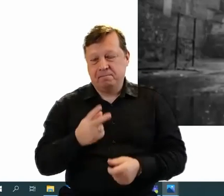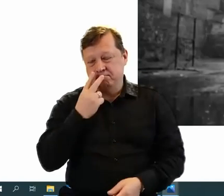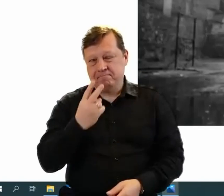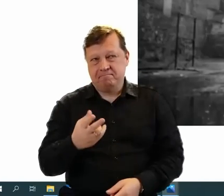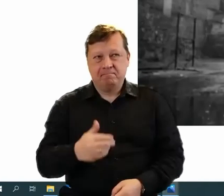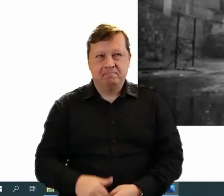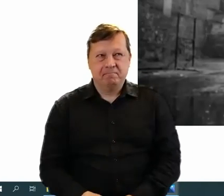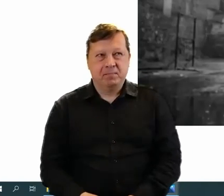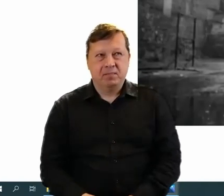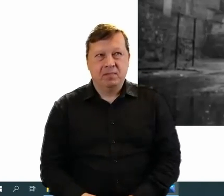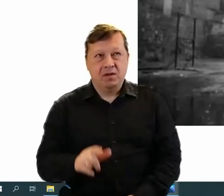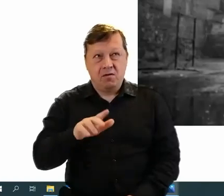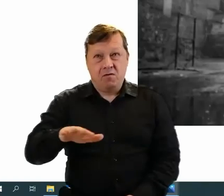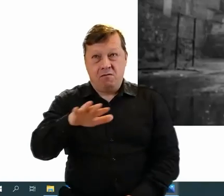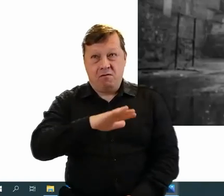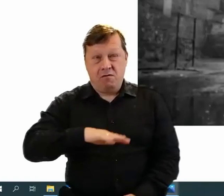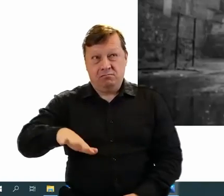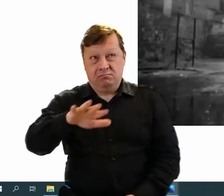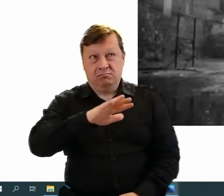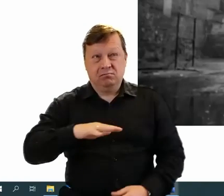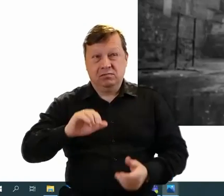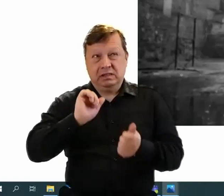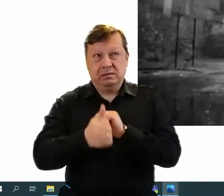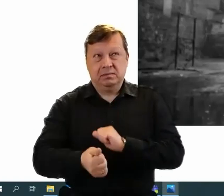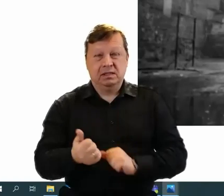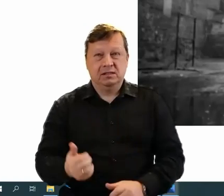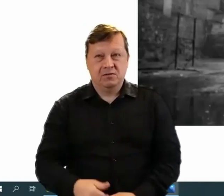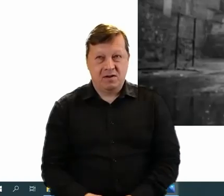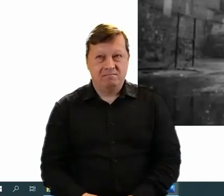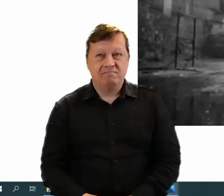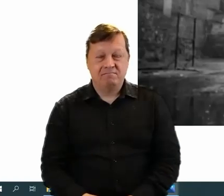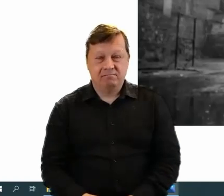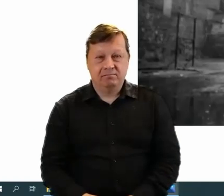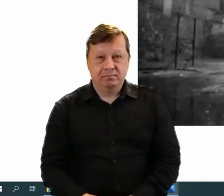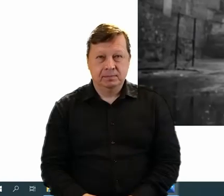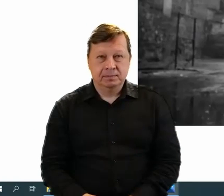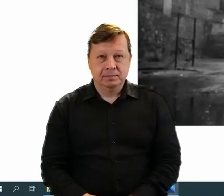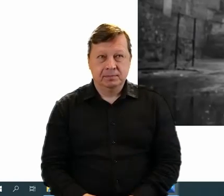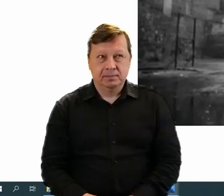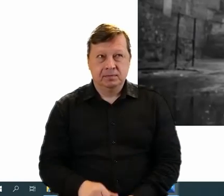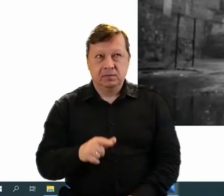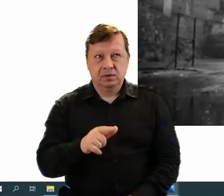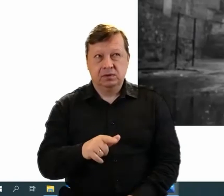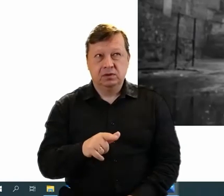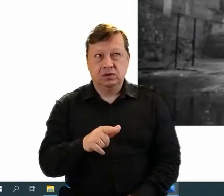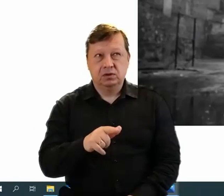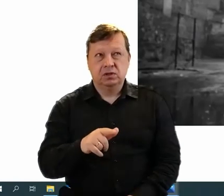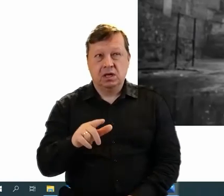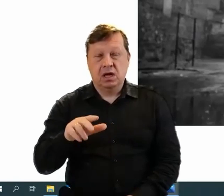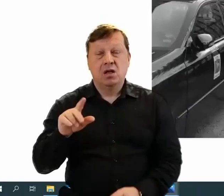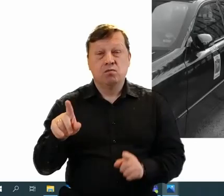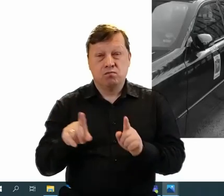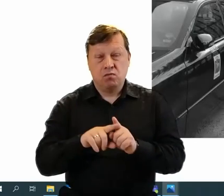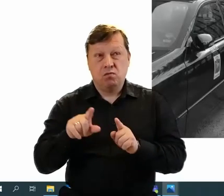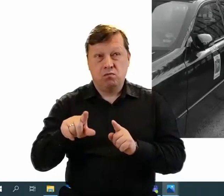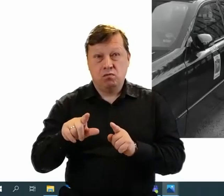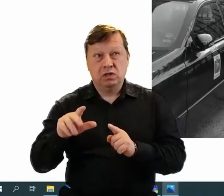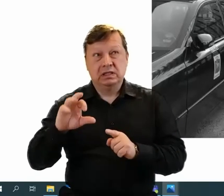to osiedle, czy właściwie to podwórko zmieniło. Tutaj z kolei też syn Urszuli bierze udział.